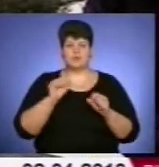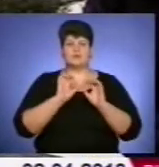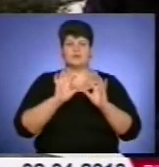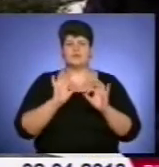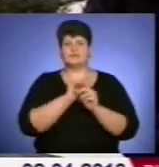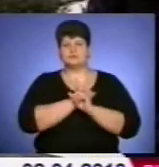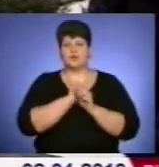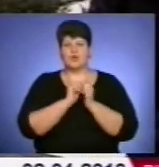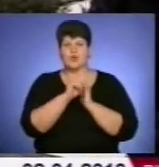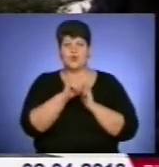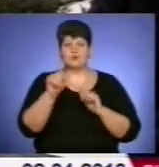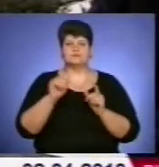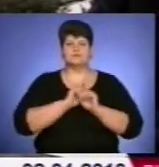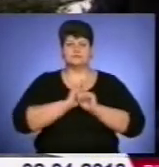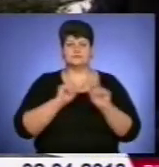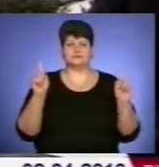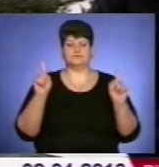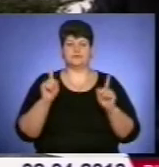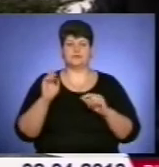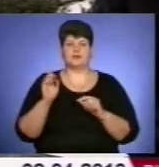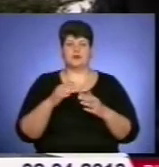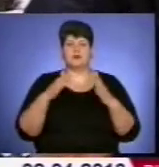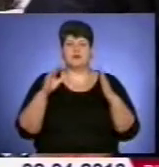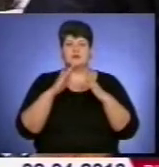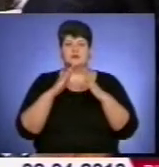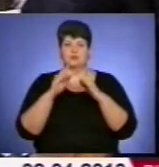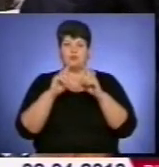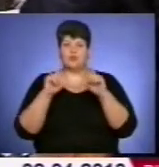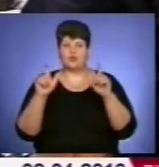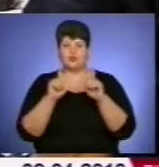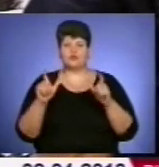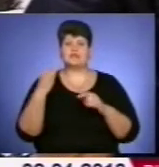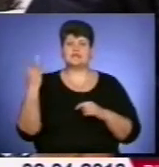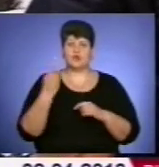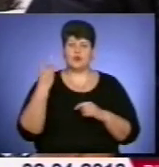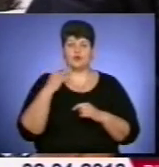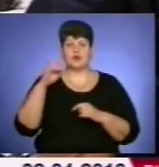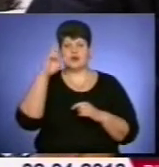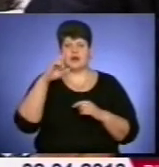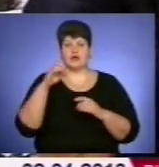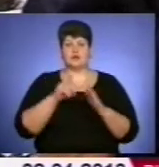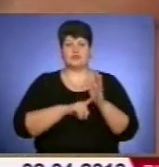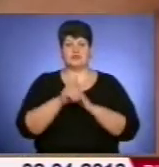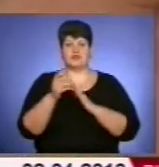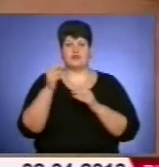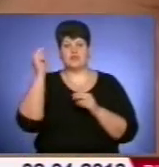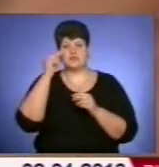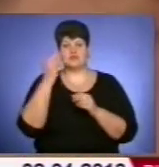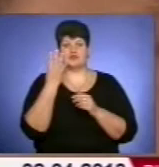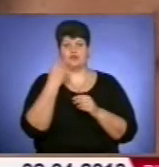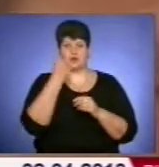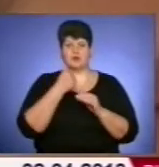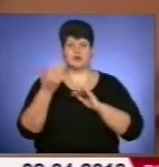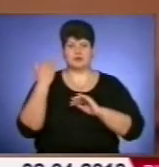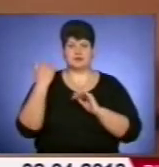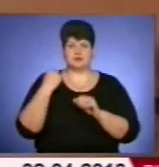кожну унікальну споруду, та він не називає себе краєзнавцем. Каже, історію краю почав вивчати чотири роки тому, коли працював на